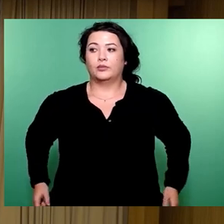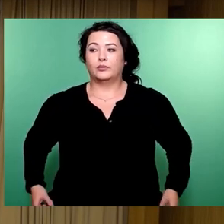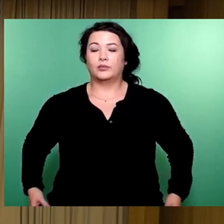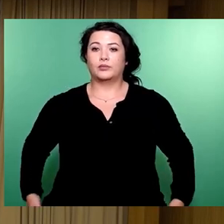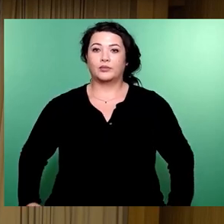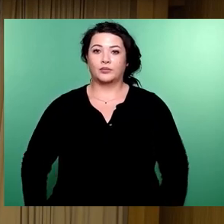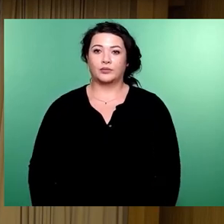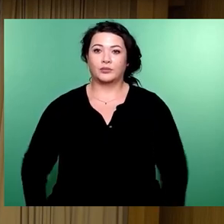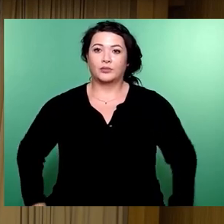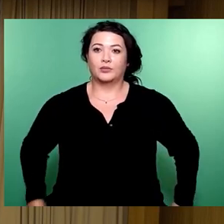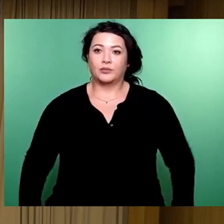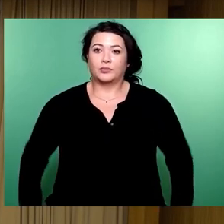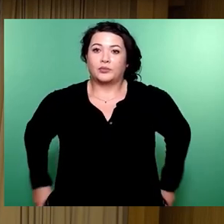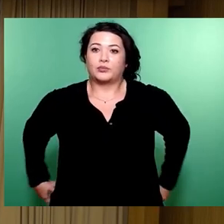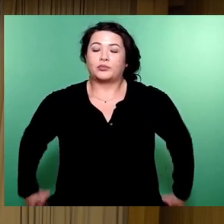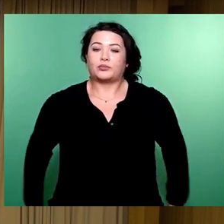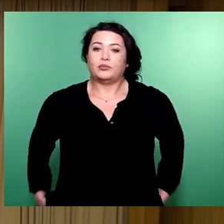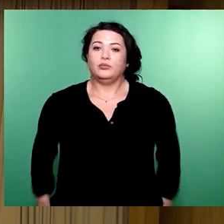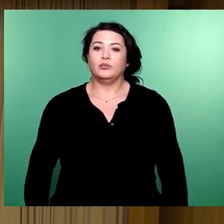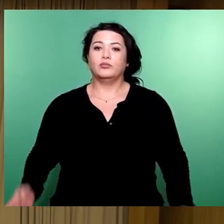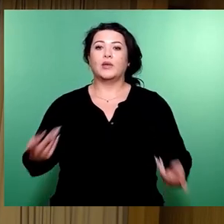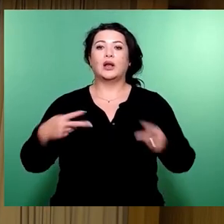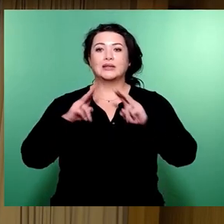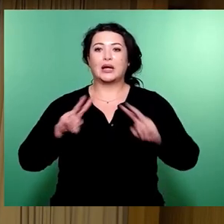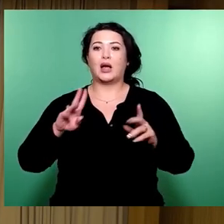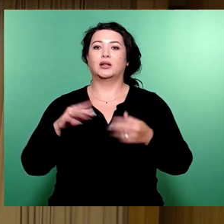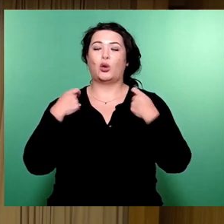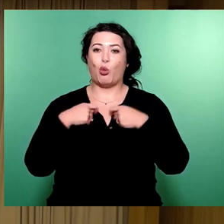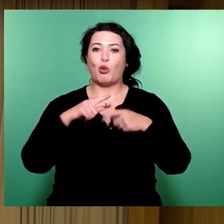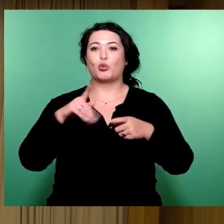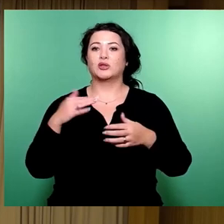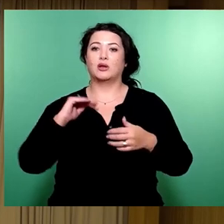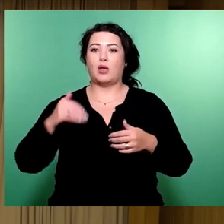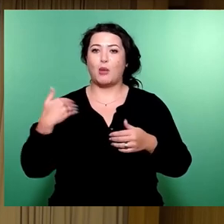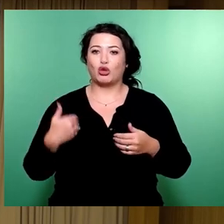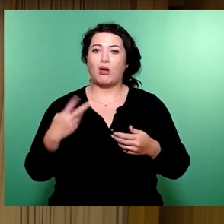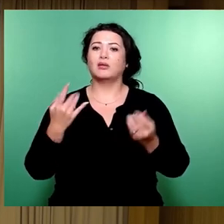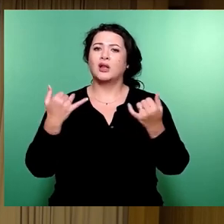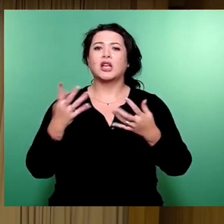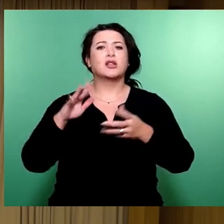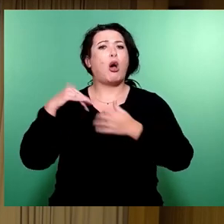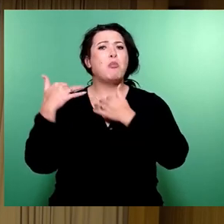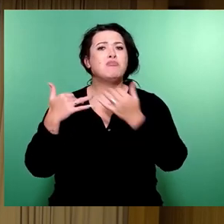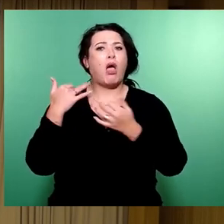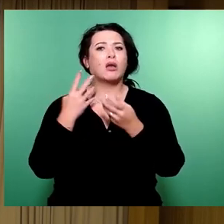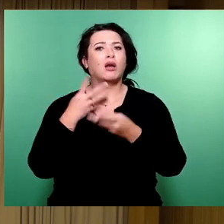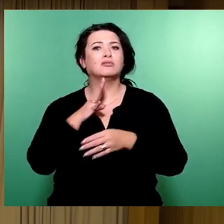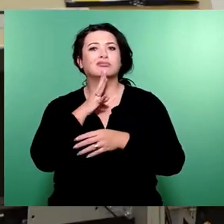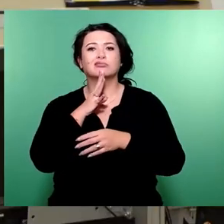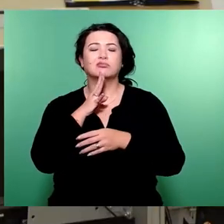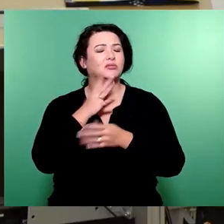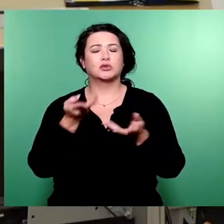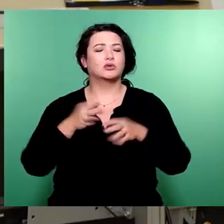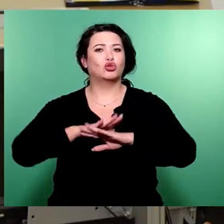Sehr geehrter Herr Oberbürgermeister, sehr geehrte Damen und Herren, hören wir mal mit der Märchenstunde auf. Der Hauptsatz, den ich zu sagen